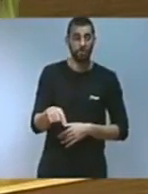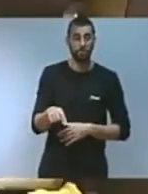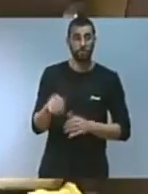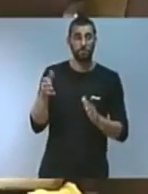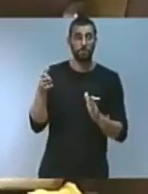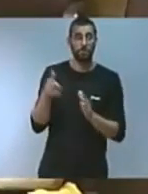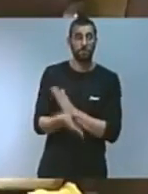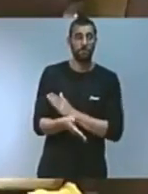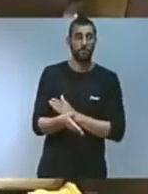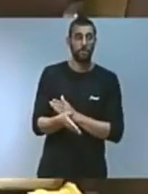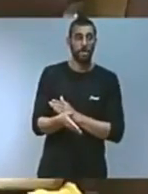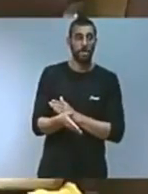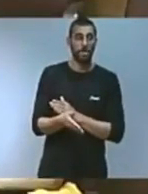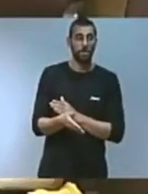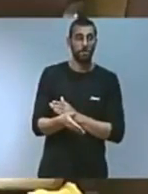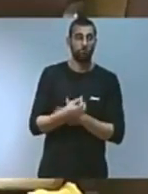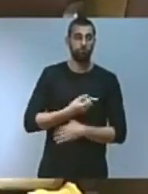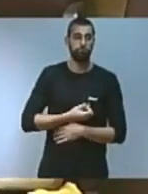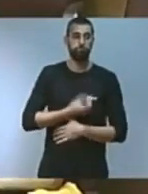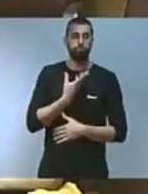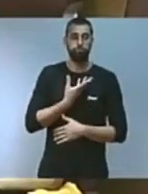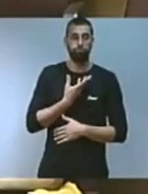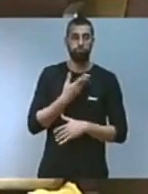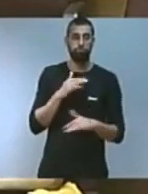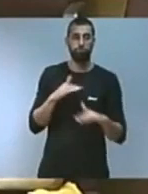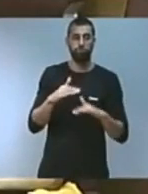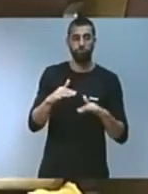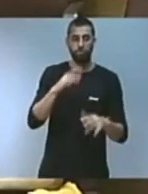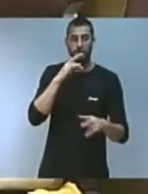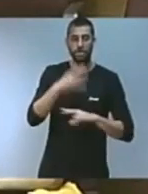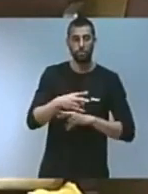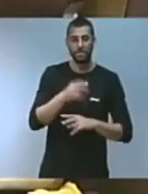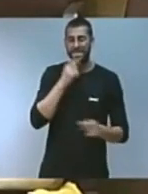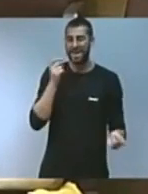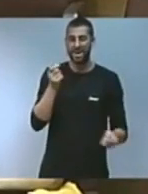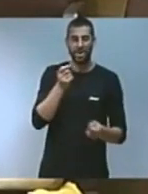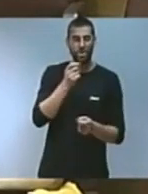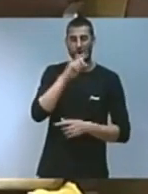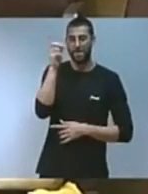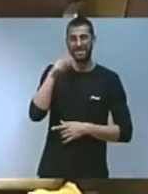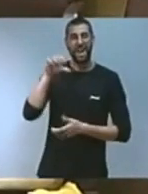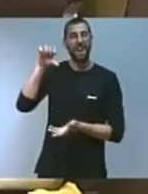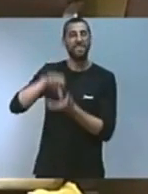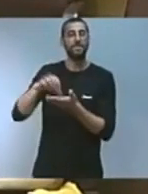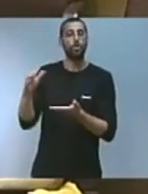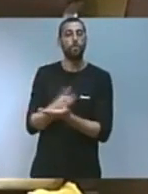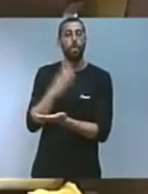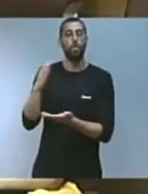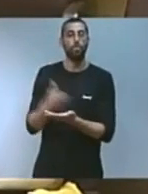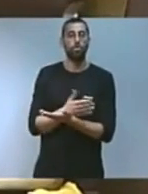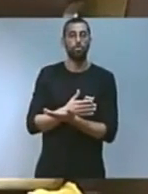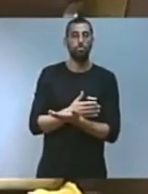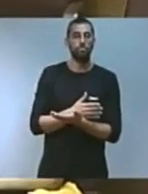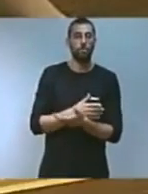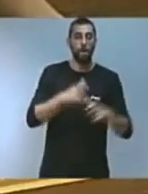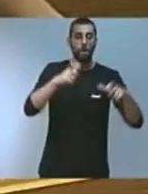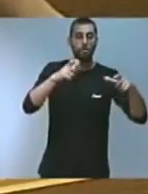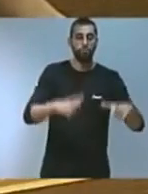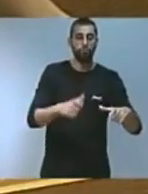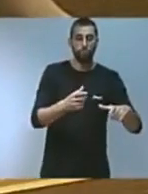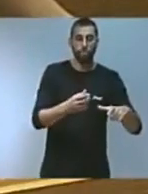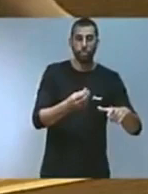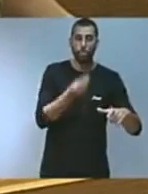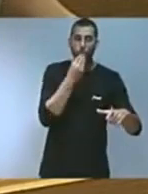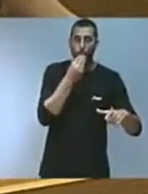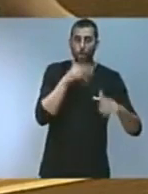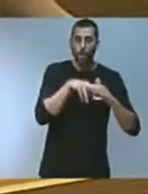d'implicació en les accions de mitigació, als centres de producció, als nuclis majors de consum de recursos, a